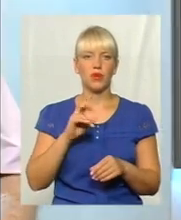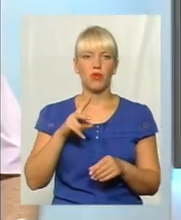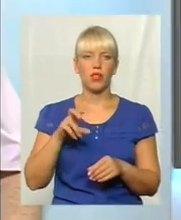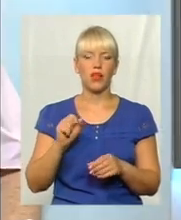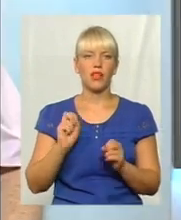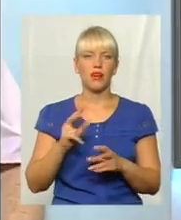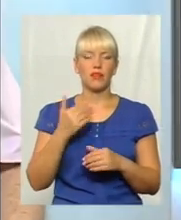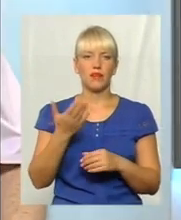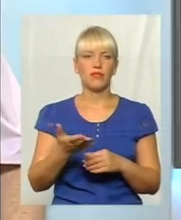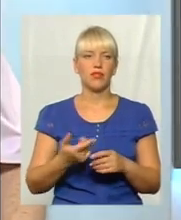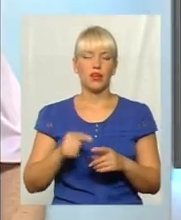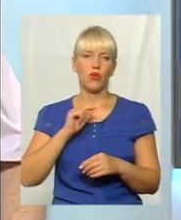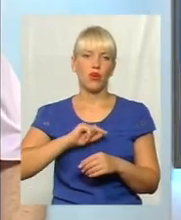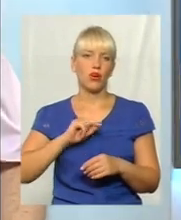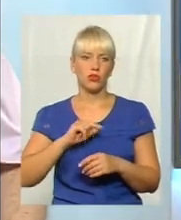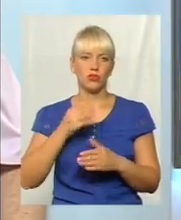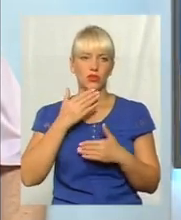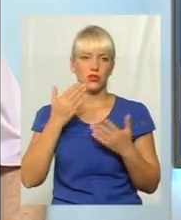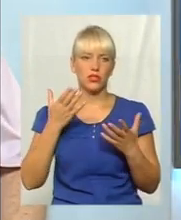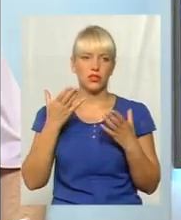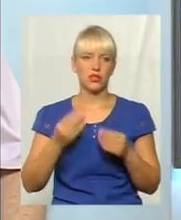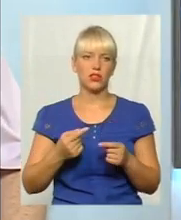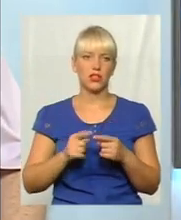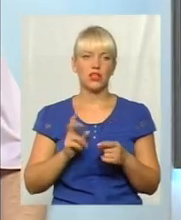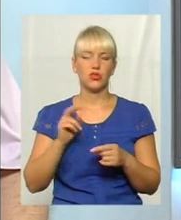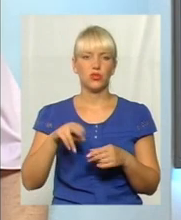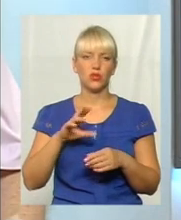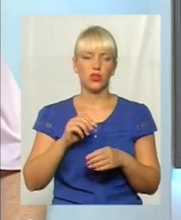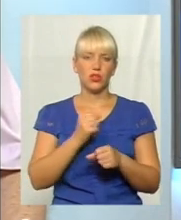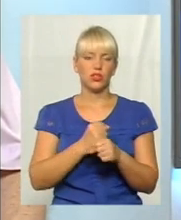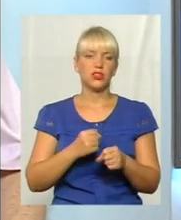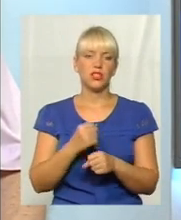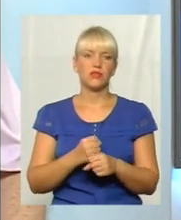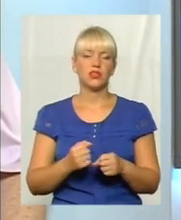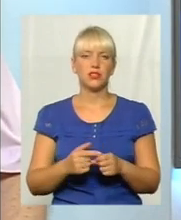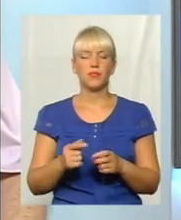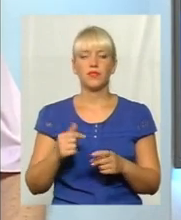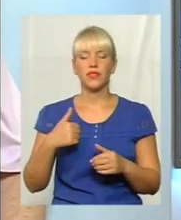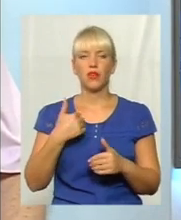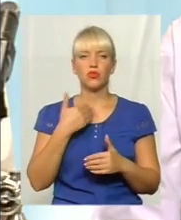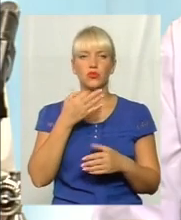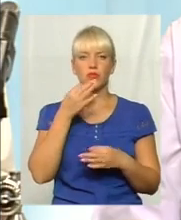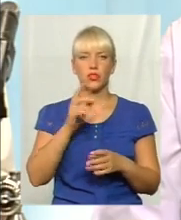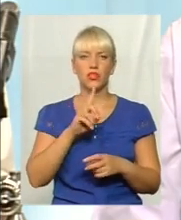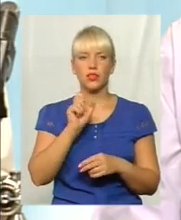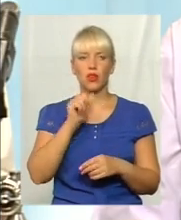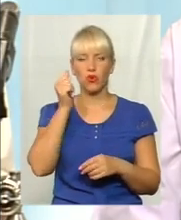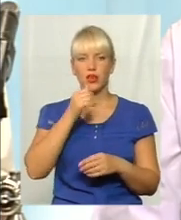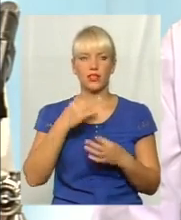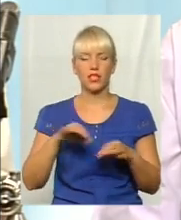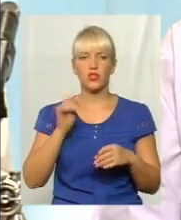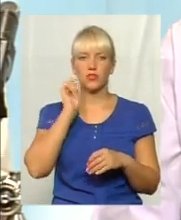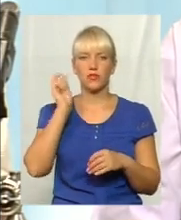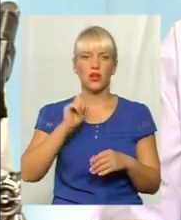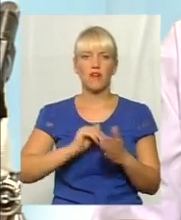охарактеризуєте останні дні в плані дієвості і доступності? Зараз я хочу сказати, що за роки незалежності Україні